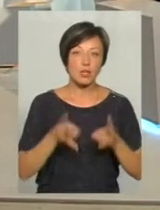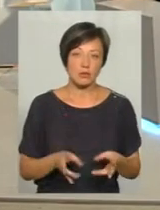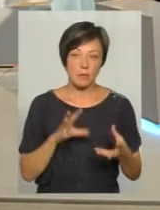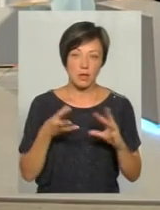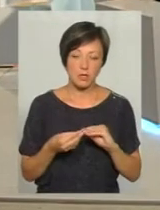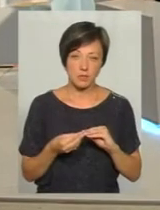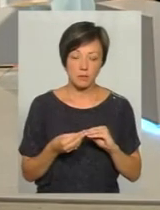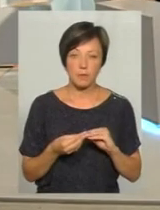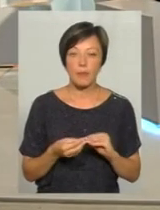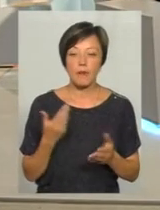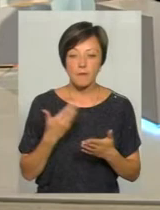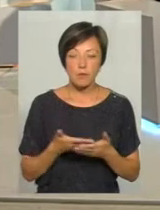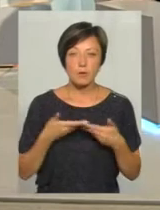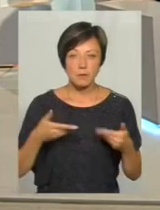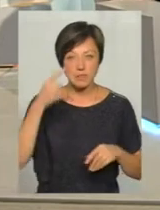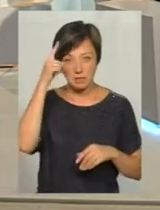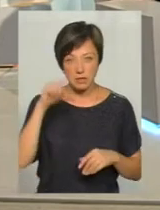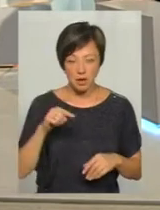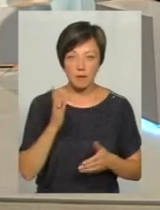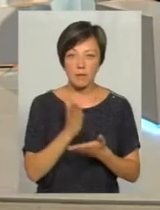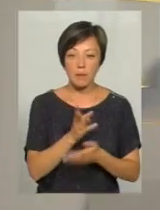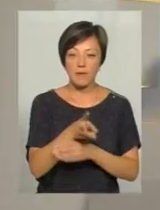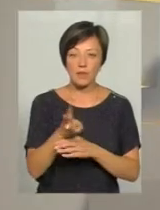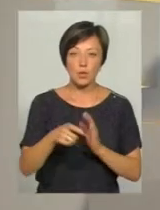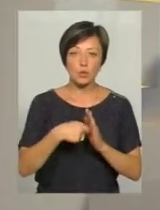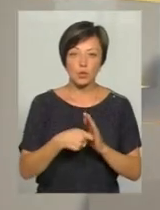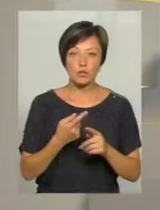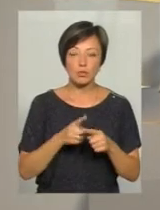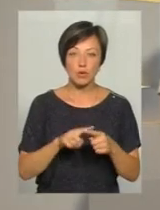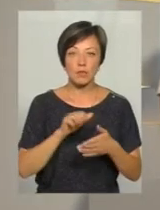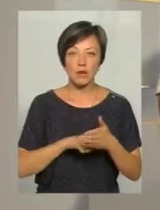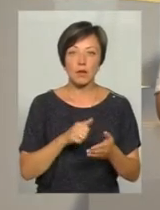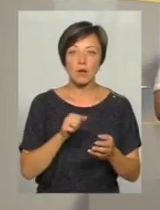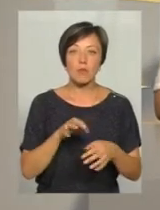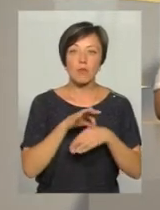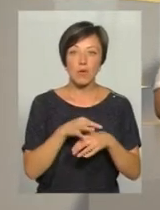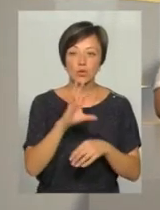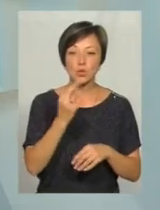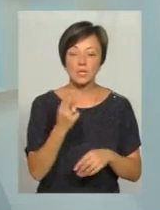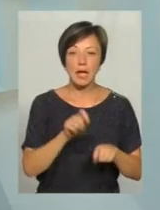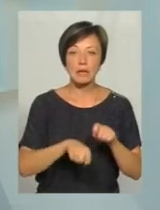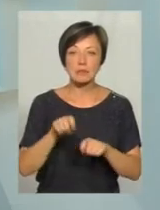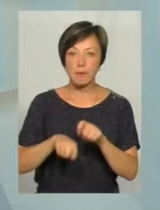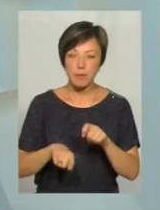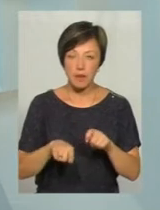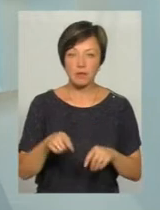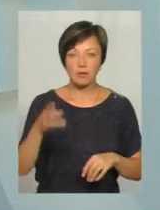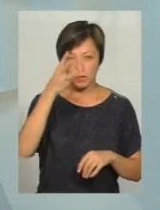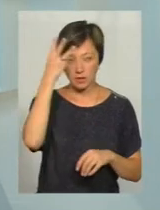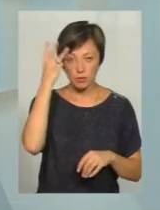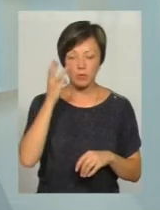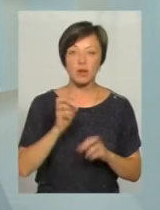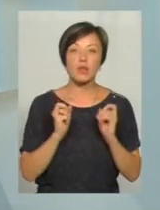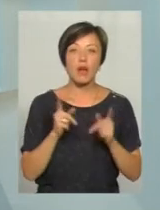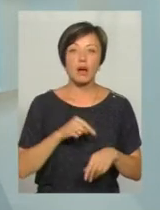От ми знаємо, даже маємо відеосюжет з цього приводу, що ви проводили соціальний експеримент в обласному центрі,